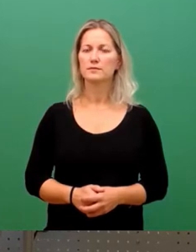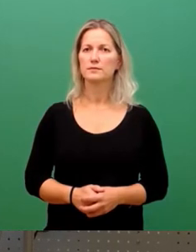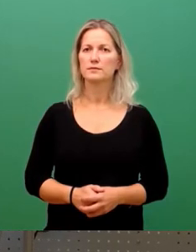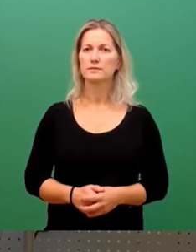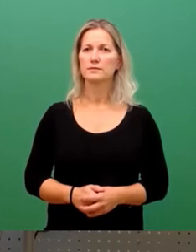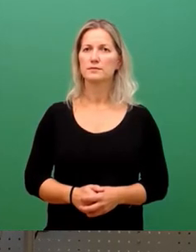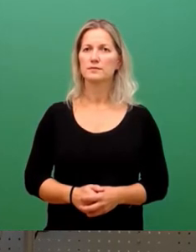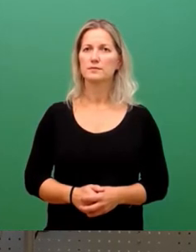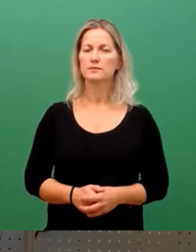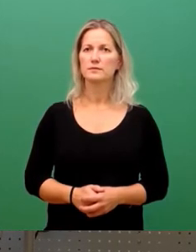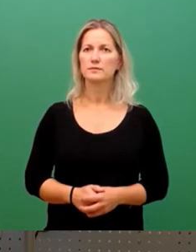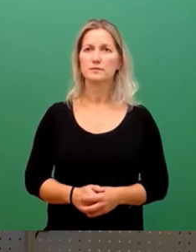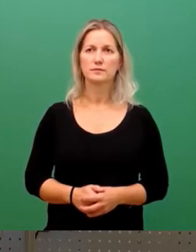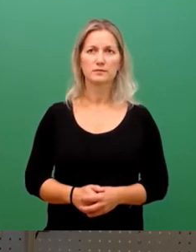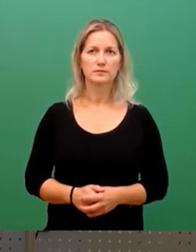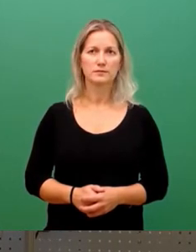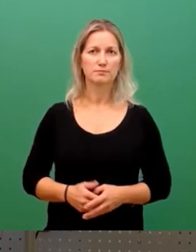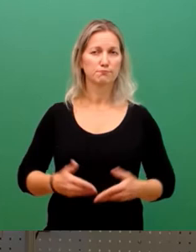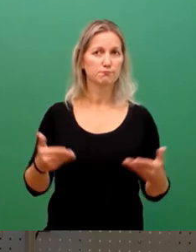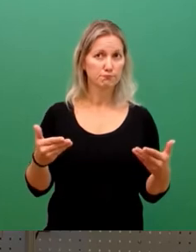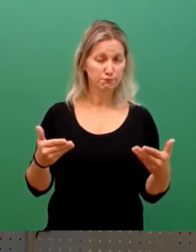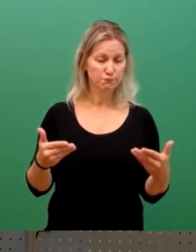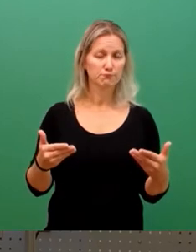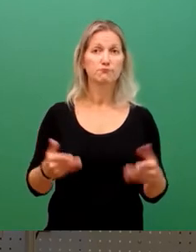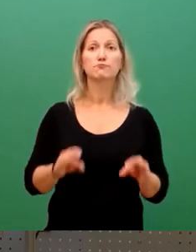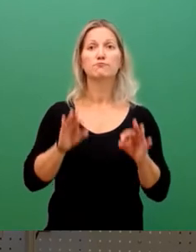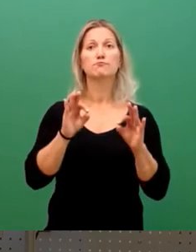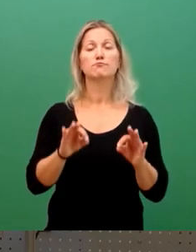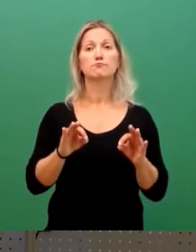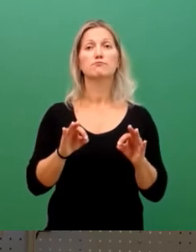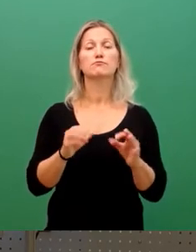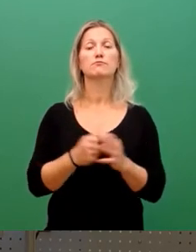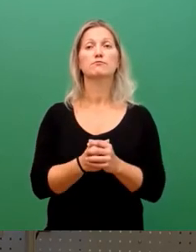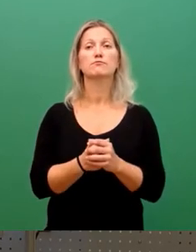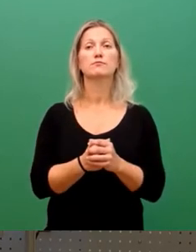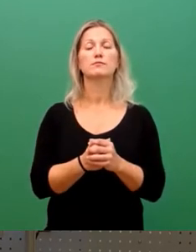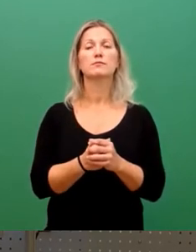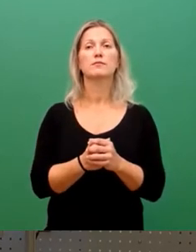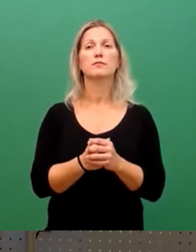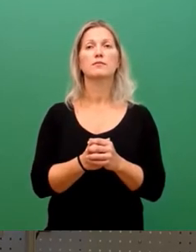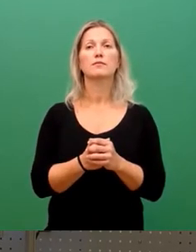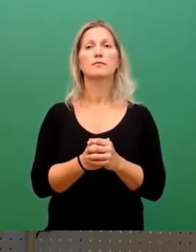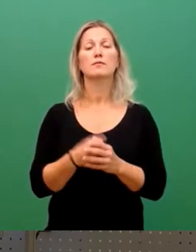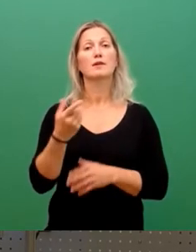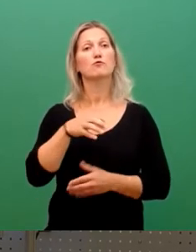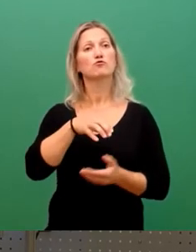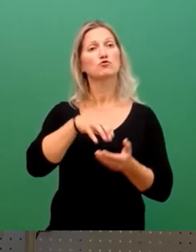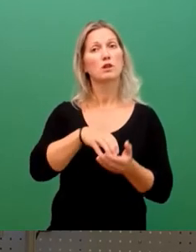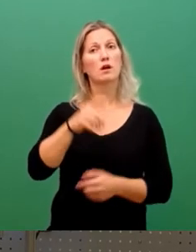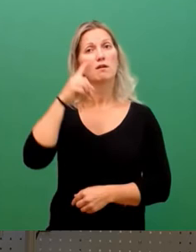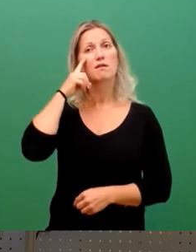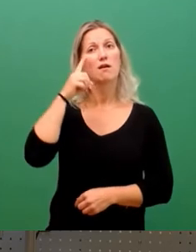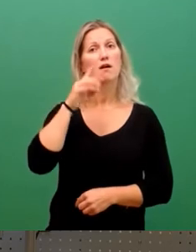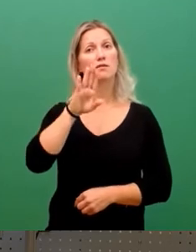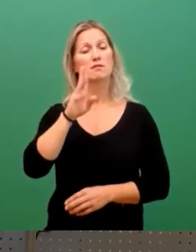Es ist, wenn wir einsteigen in den Stadtrat und natürlich